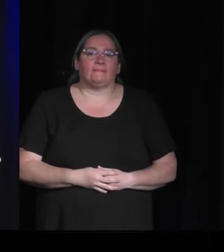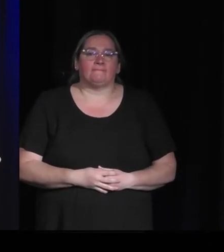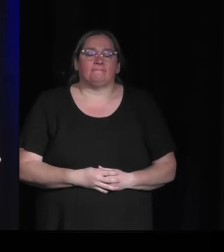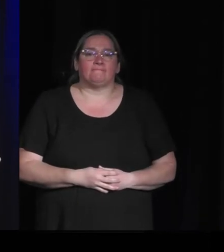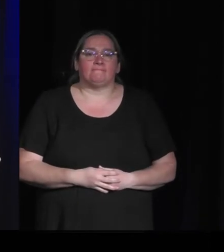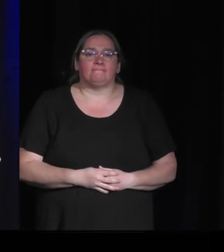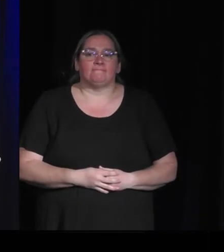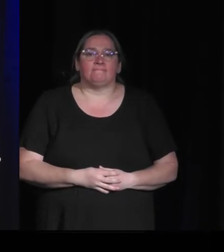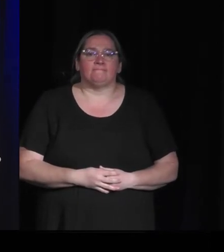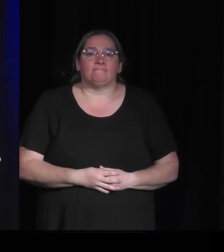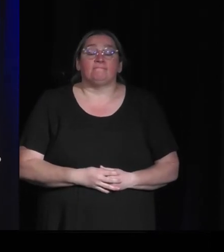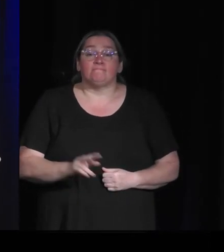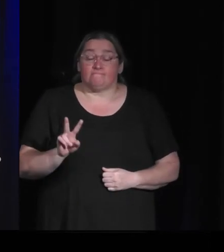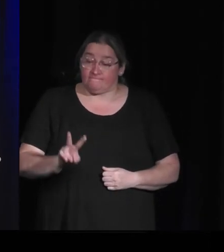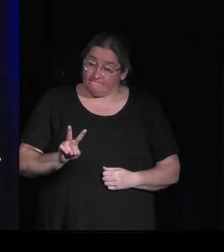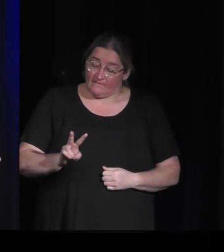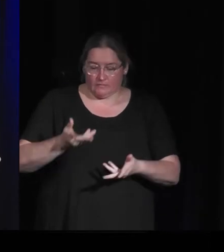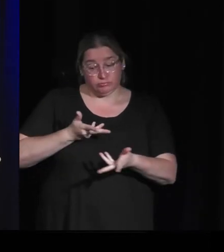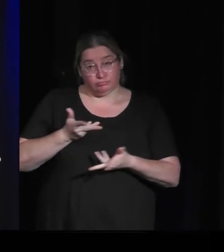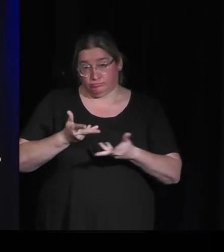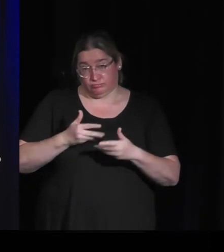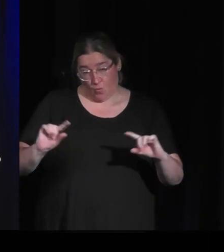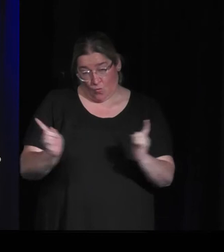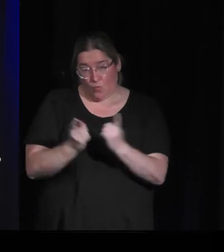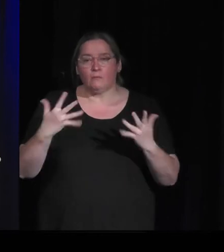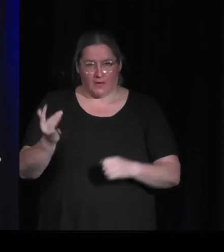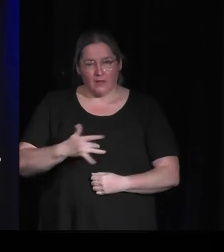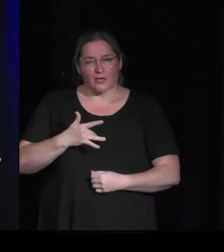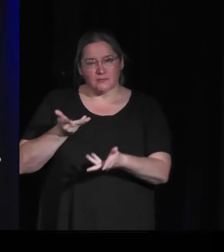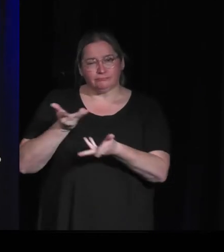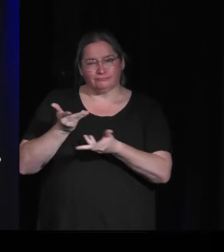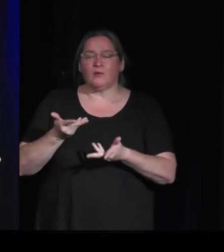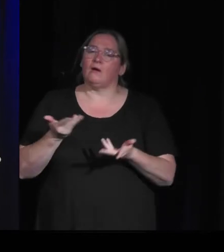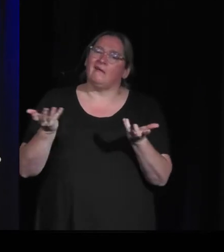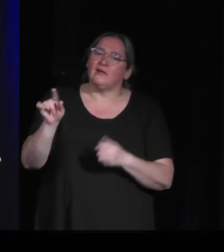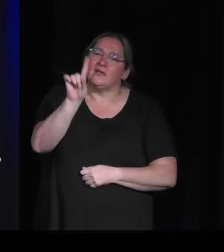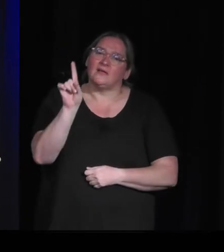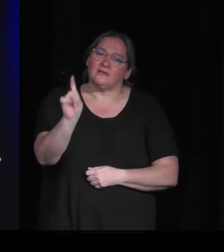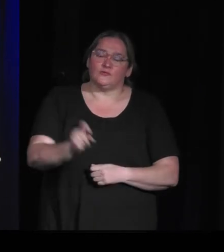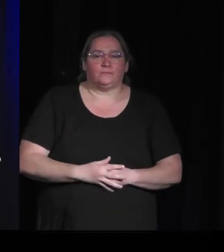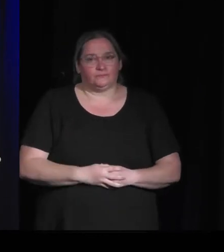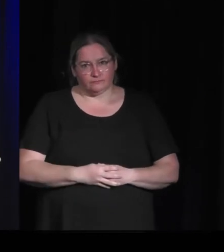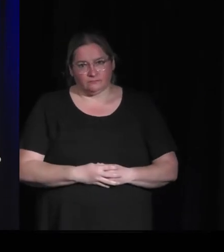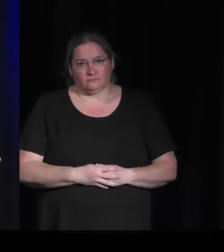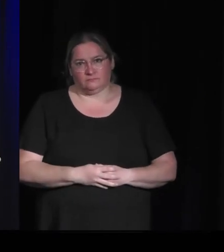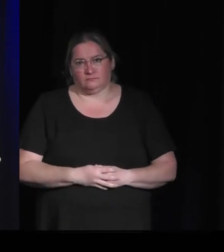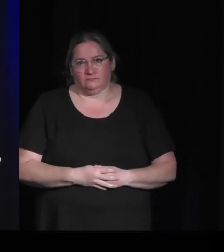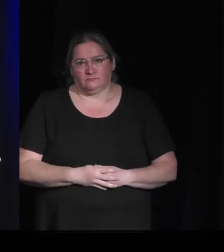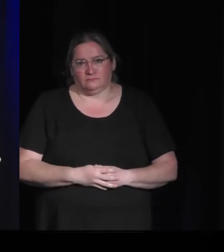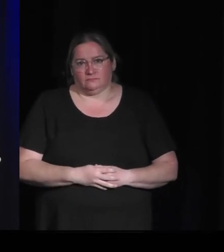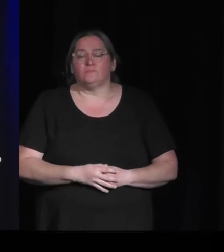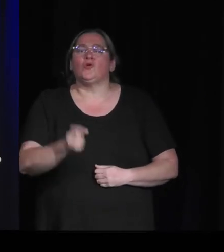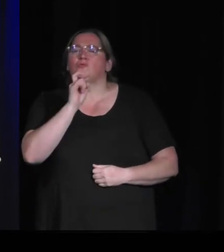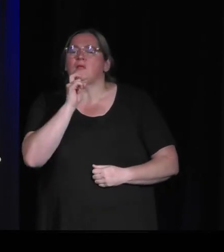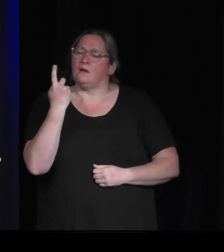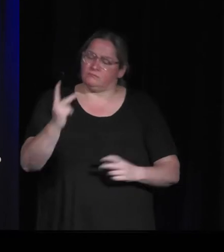Mais en même temps, ça n'empêche pas d'être intéressant. Mais j'avais envie de savoir parce que j'ai fait un peu ta bio tout